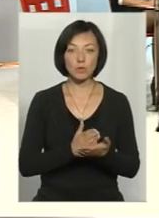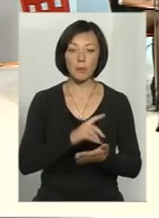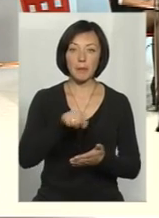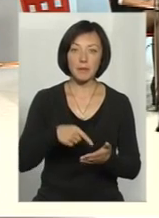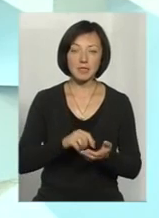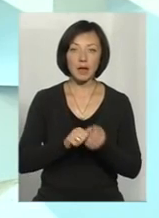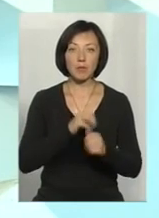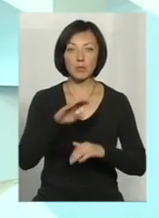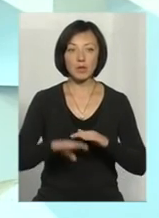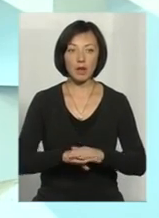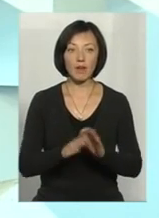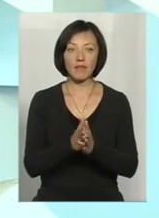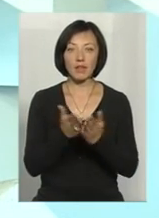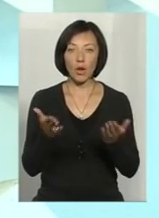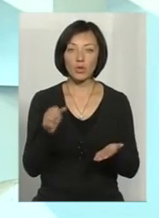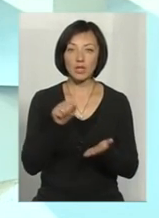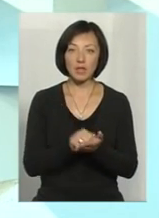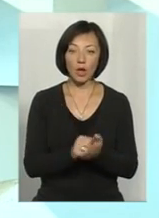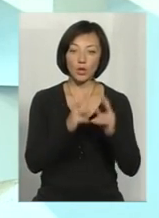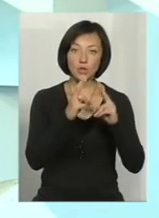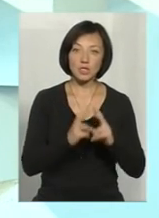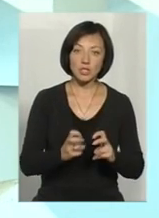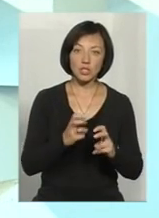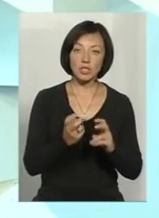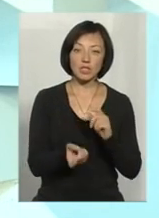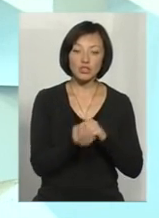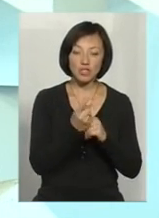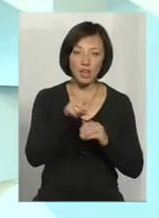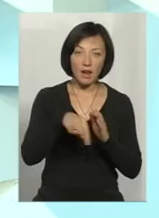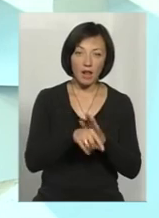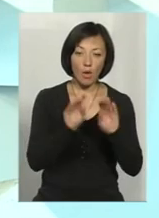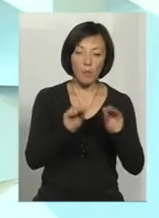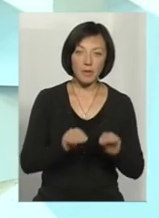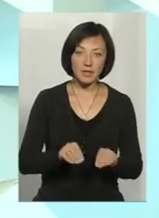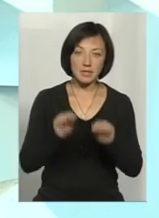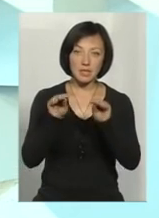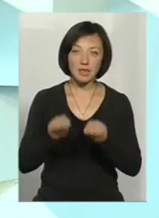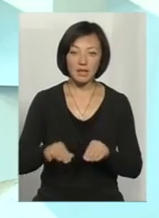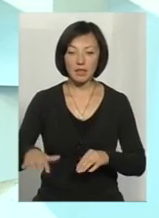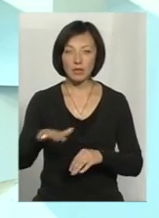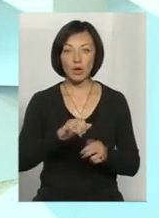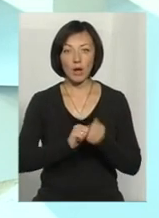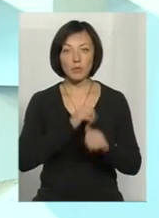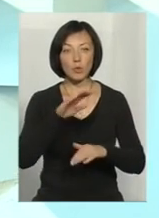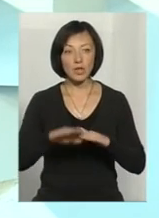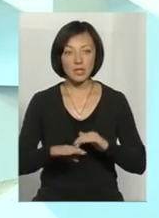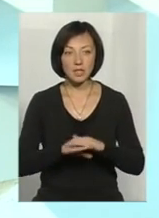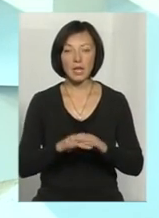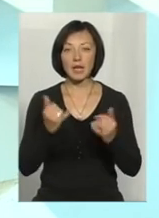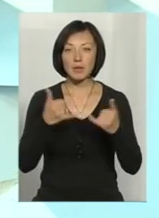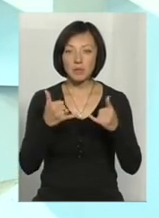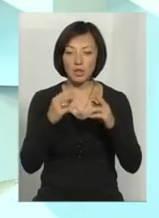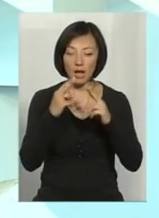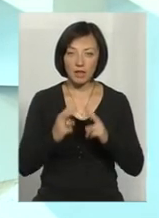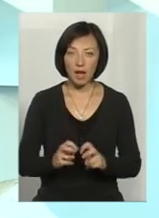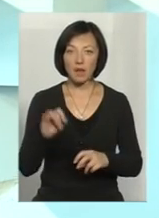Кам'я Цеподільського видають книгу, дає і дослідження джерел, описання джерел, які знаходяться на території Кам'я Цеподільського. І хімічний їх